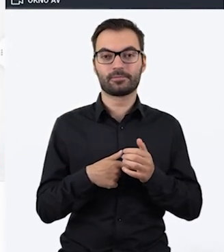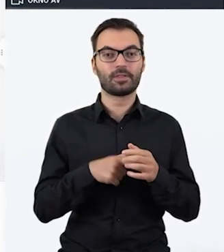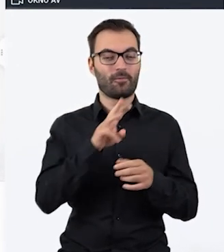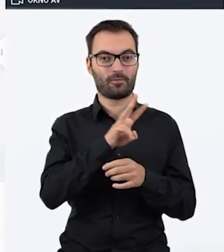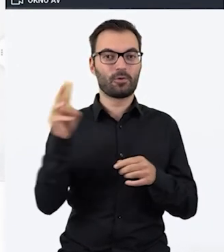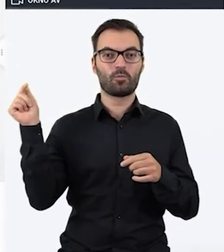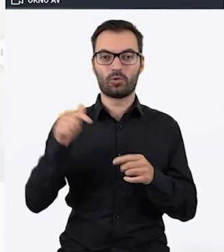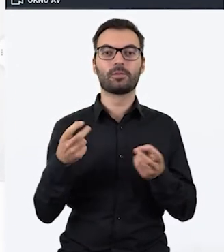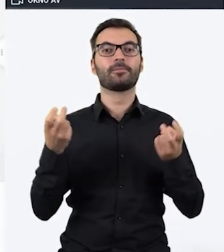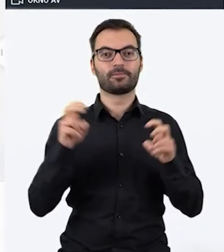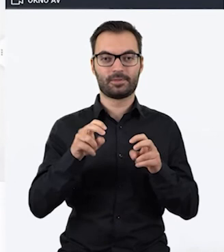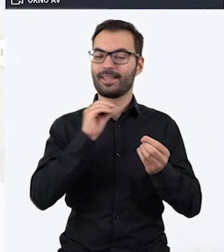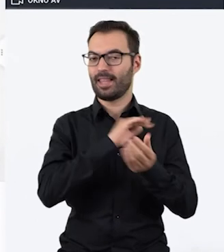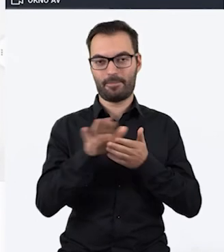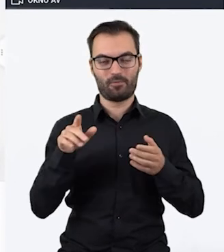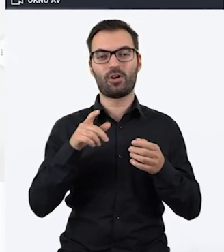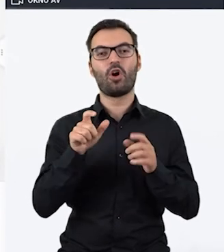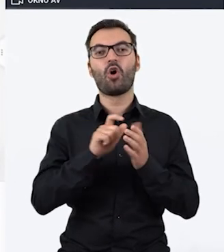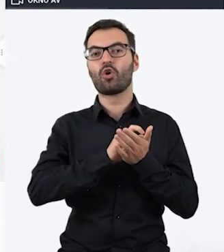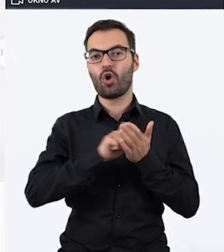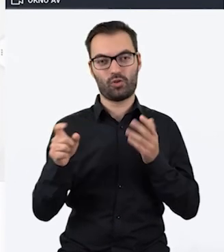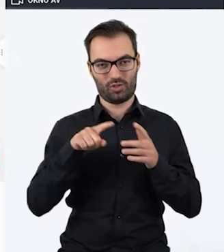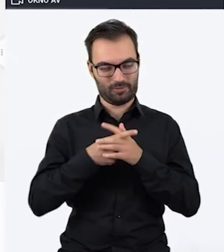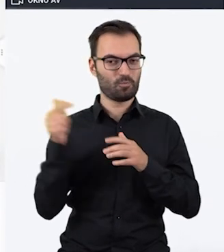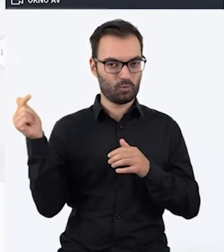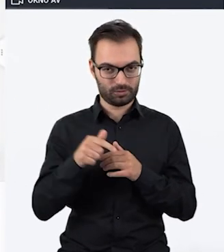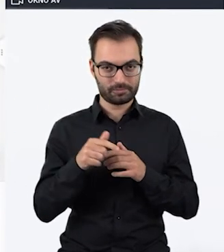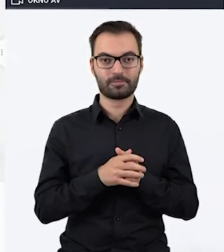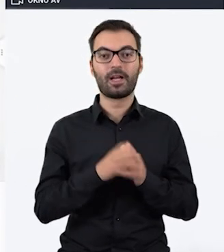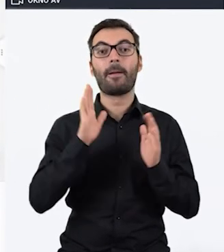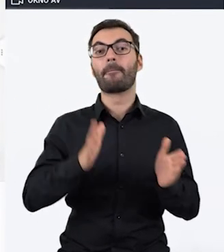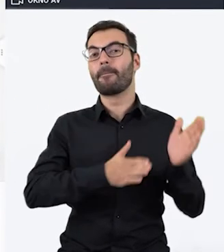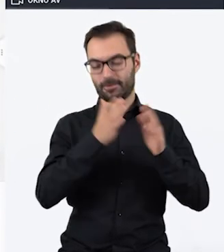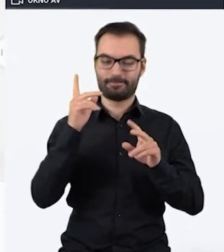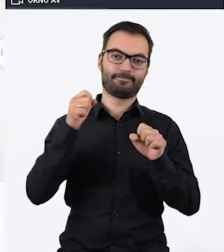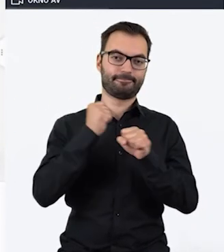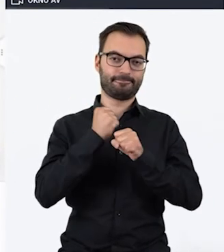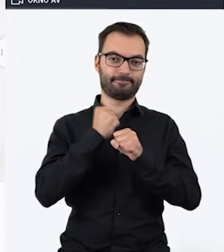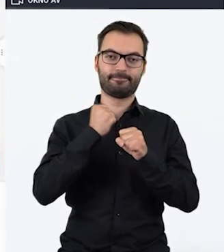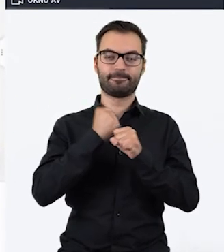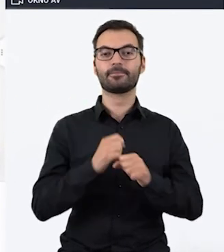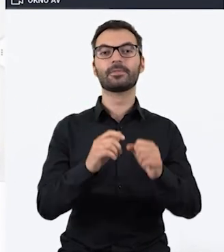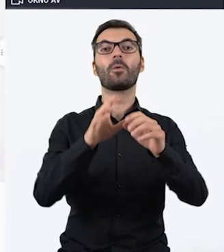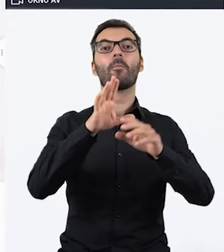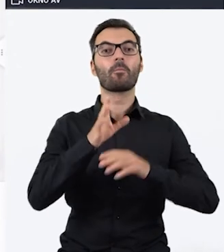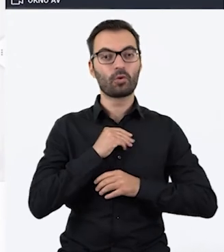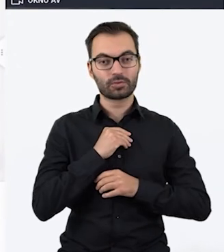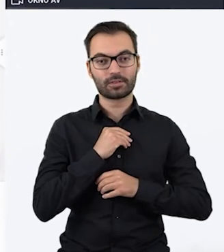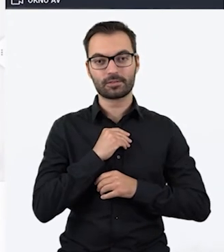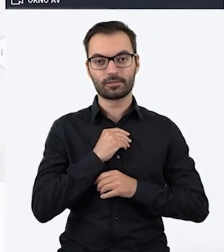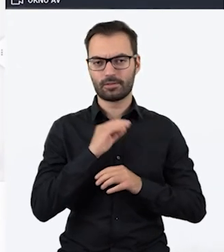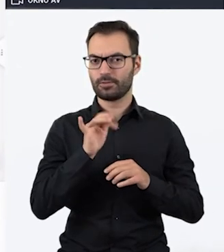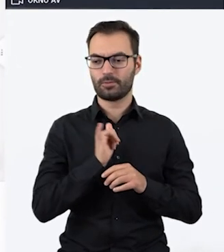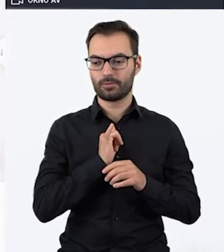musimy sobie założyć darmowe konto i wtedy możemy przystępować do pracy. Mamy możliwość, ja jeszcze się na